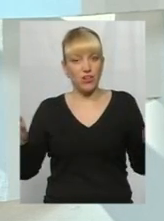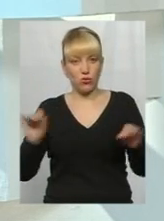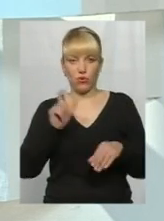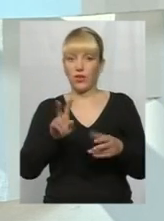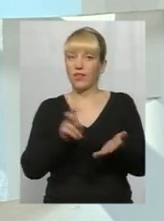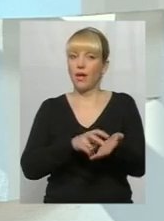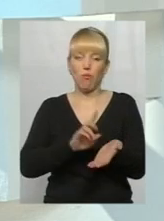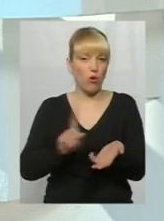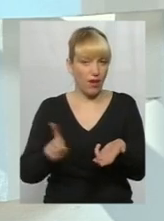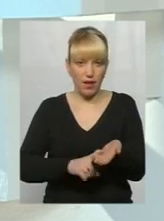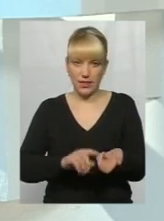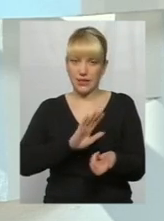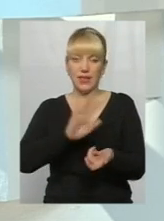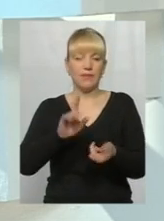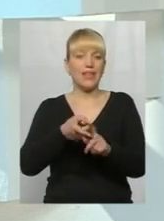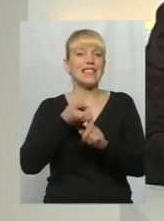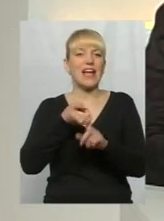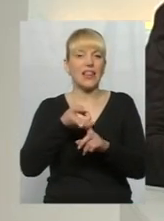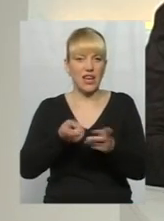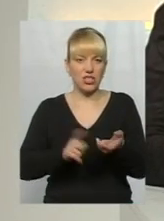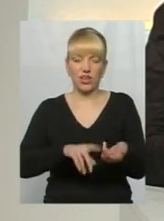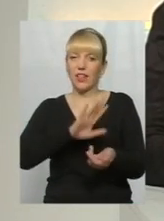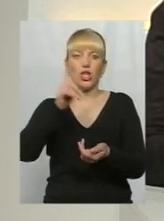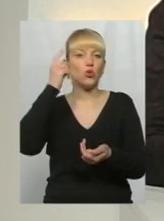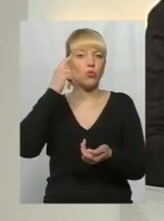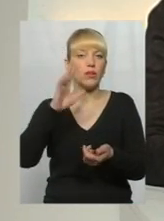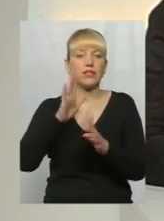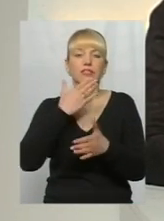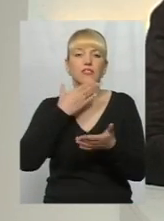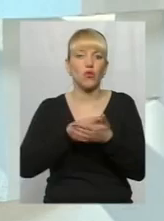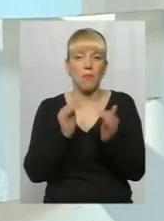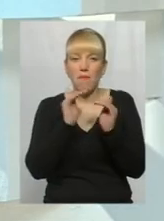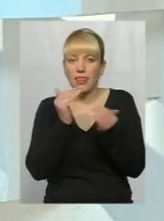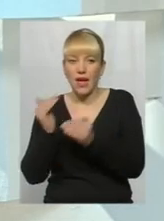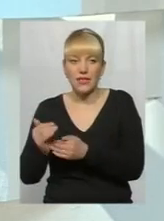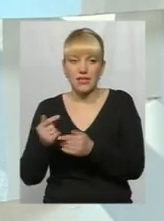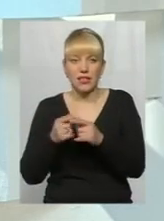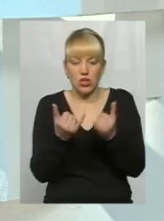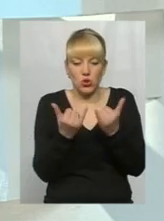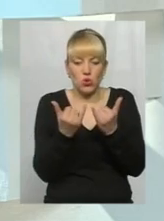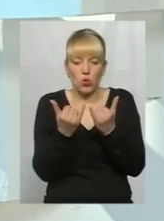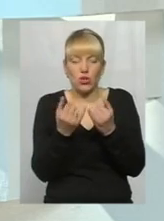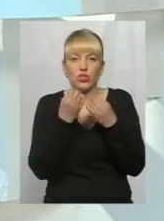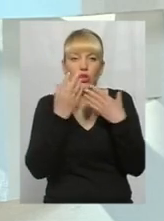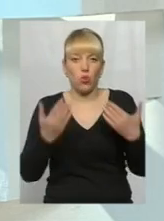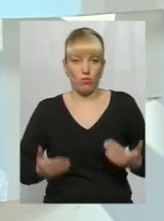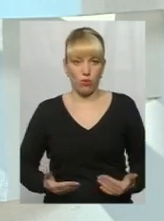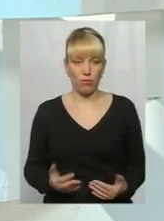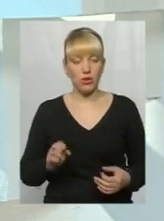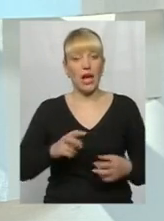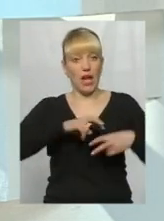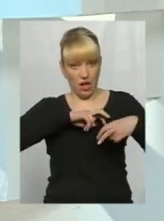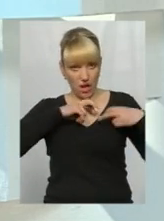боялася, не залежала, не думала тільки про своє малесеньке, отаке сьогоднішній цей добробут, а